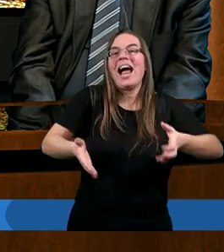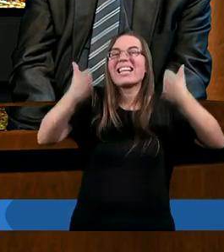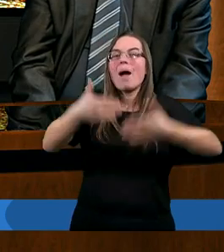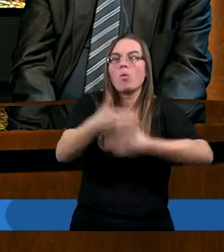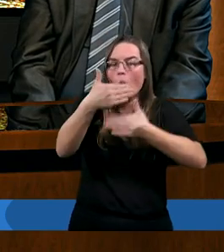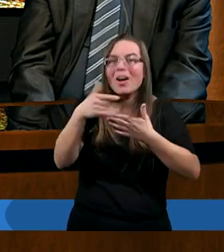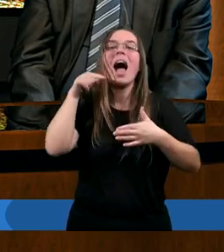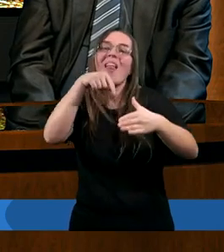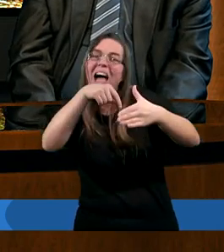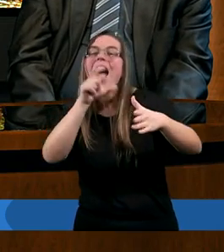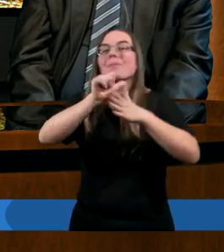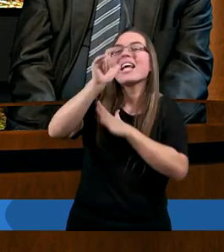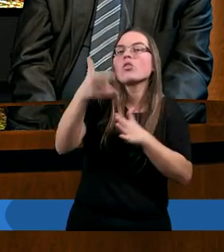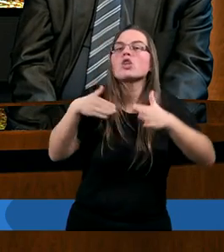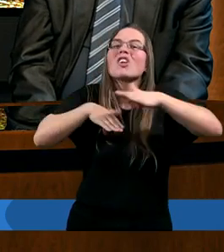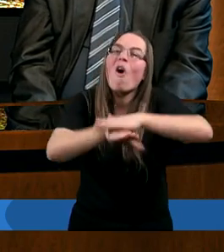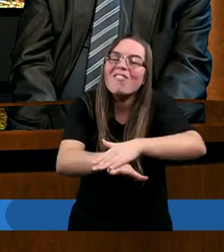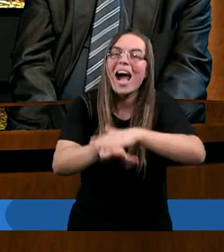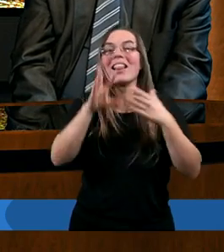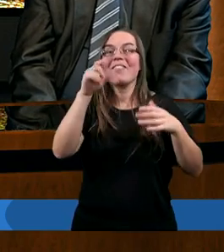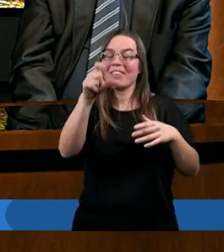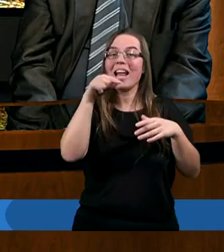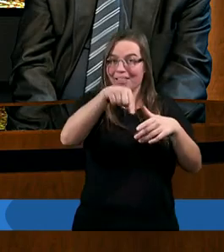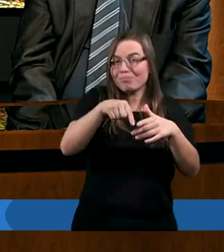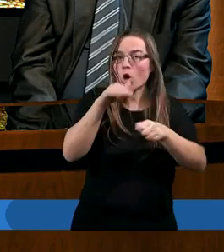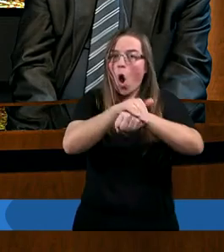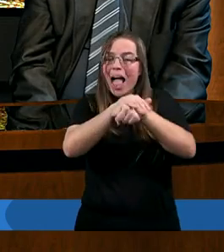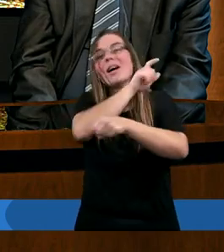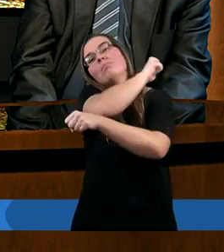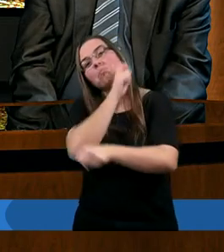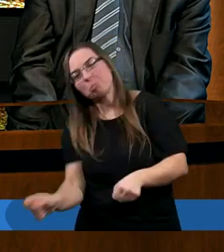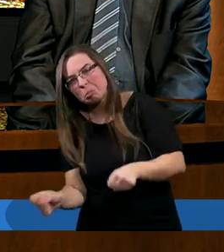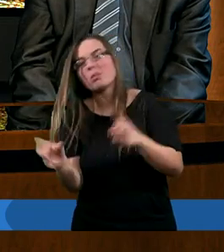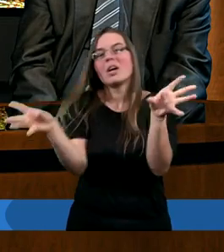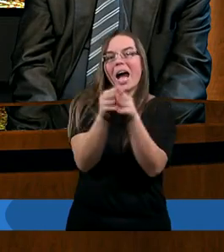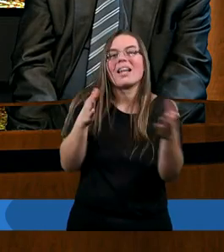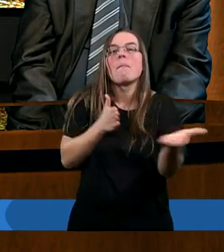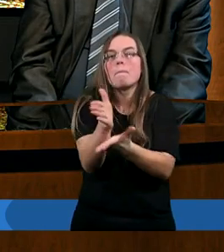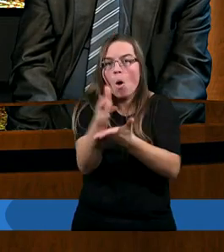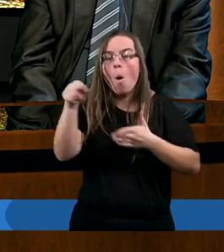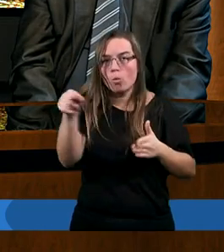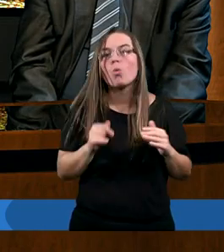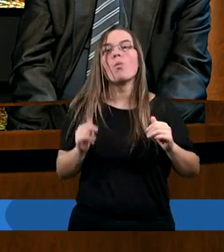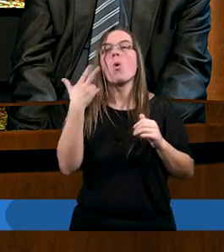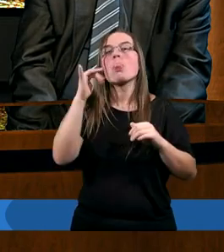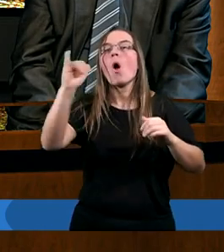tam coś było schowane. Więc ten kolega przybył, pomóc mu, no i